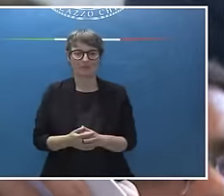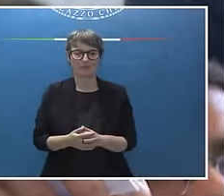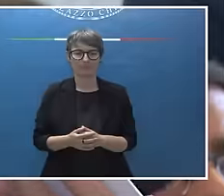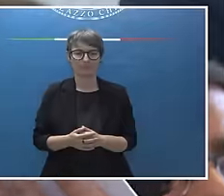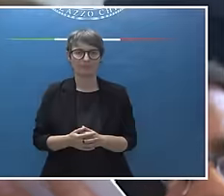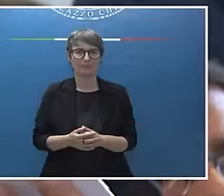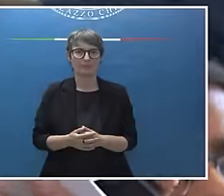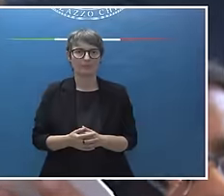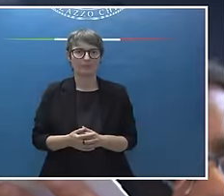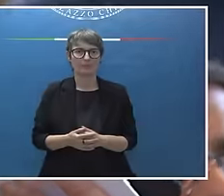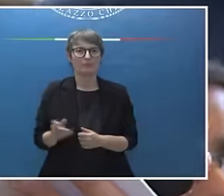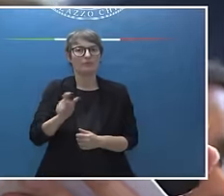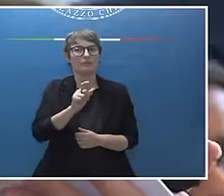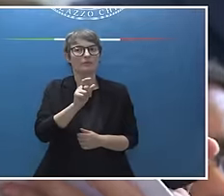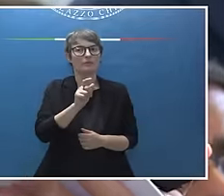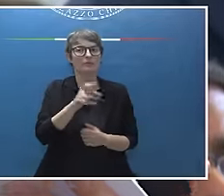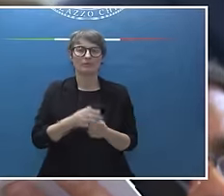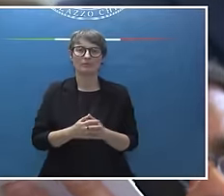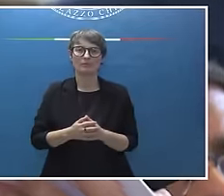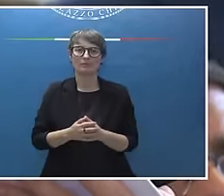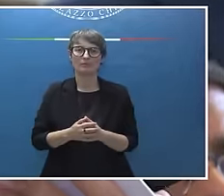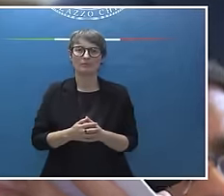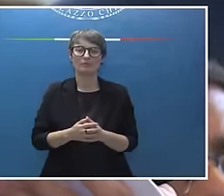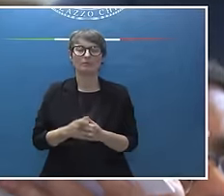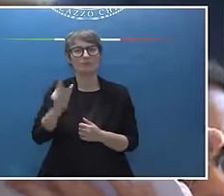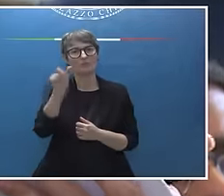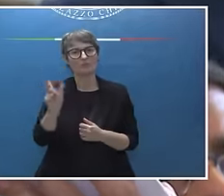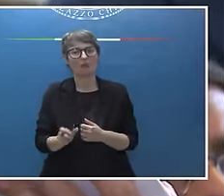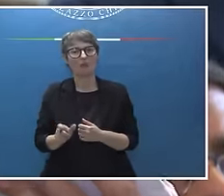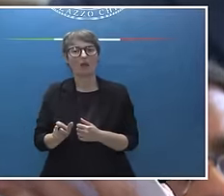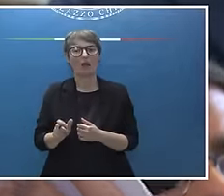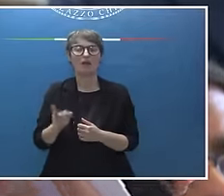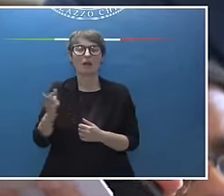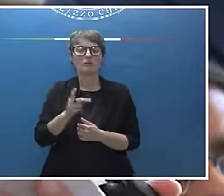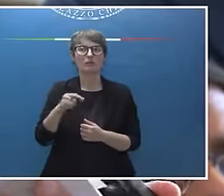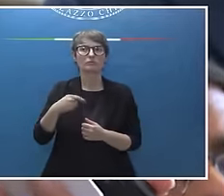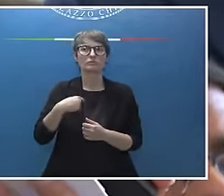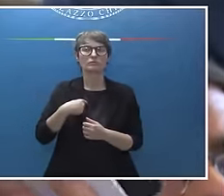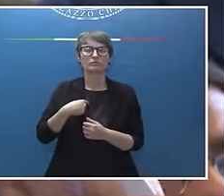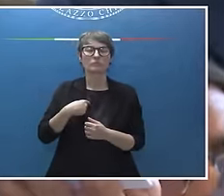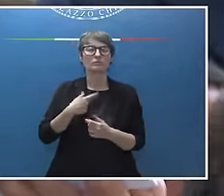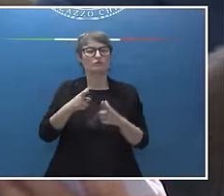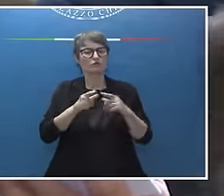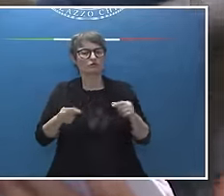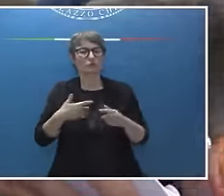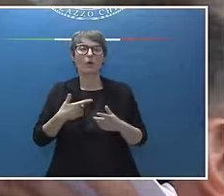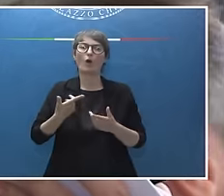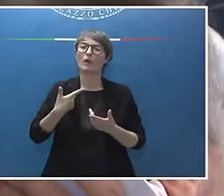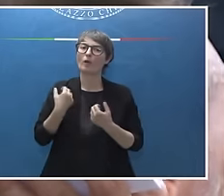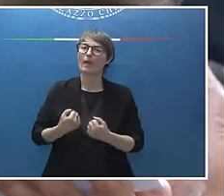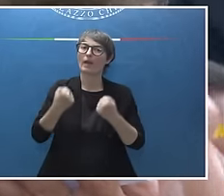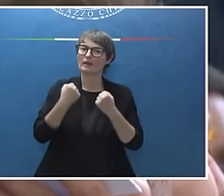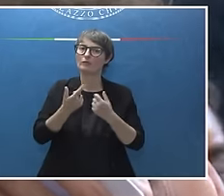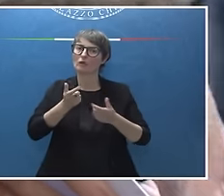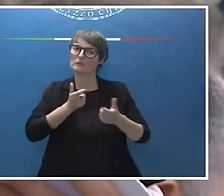L'Italia stiamo rafforzando le nostre relazioni di difesa e sicurezza, insieme al Giappone ci sono progetti importanti come